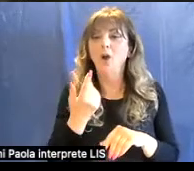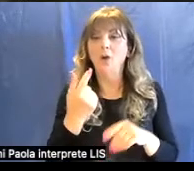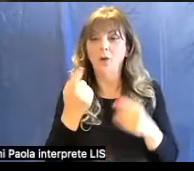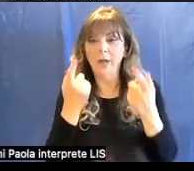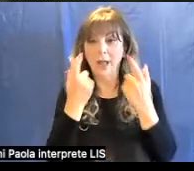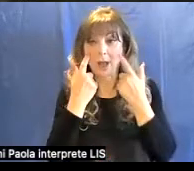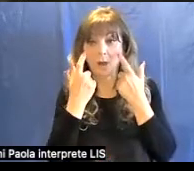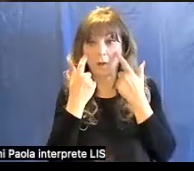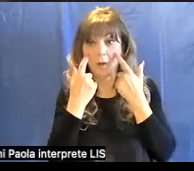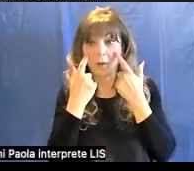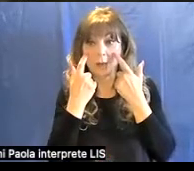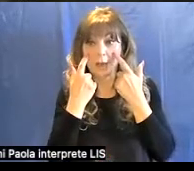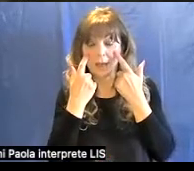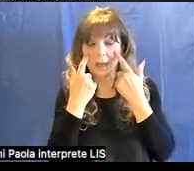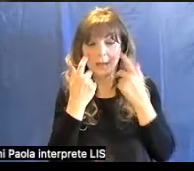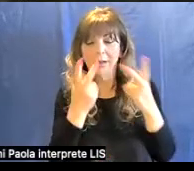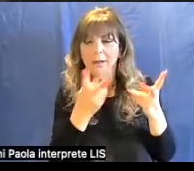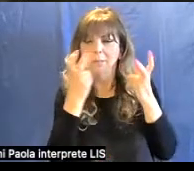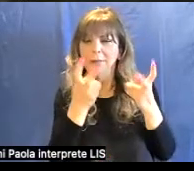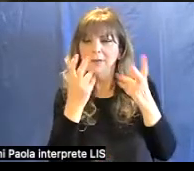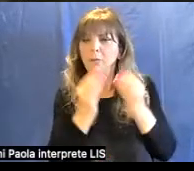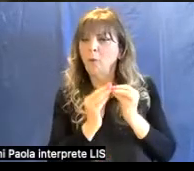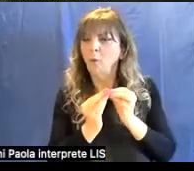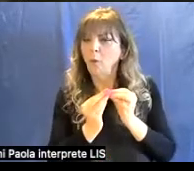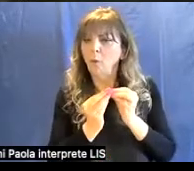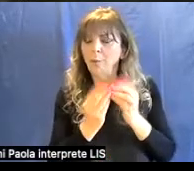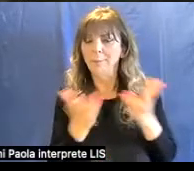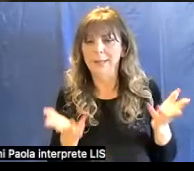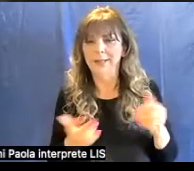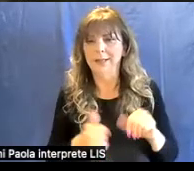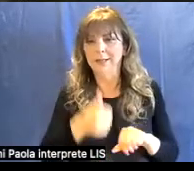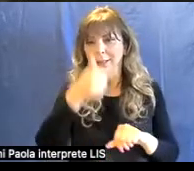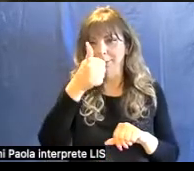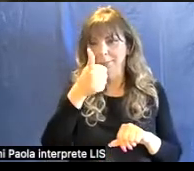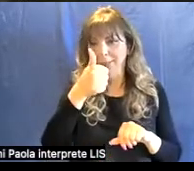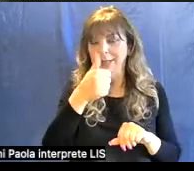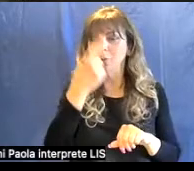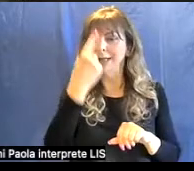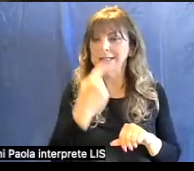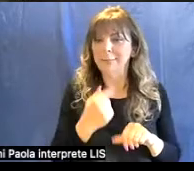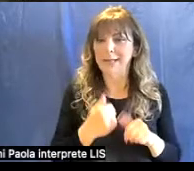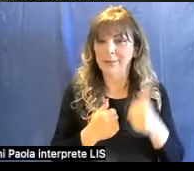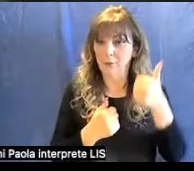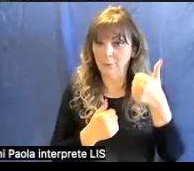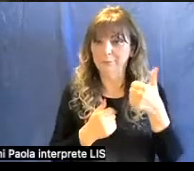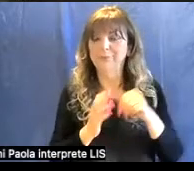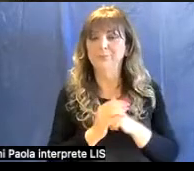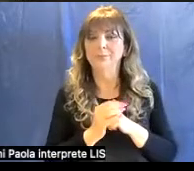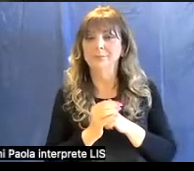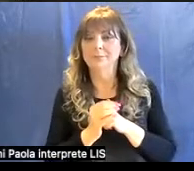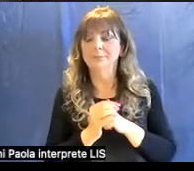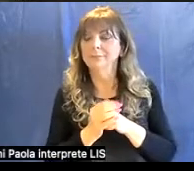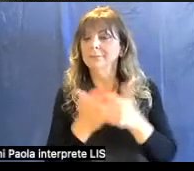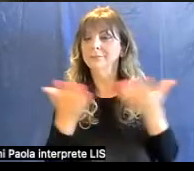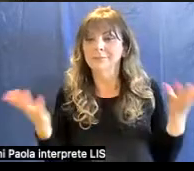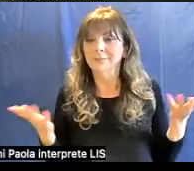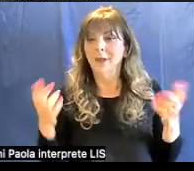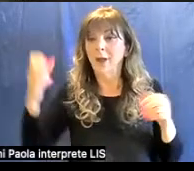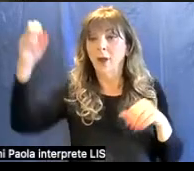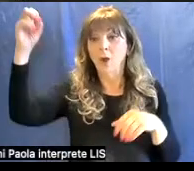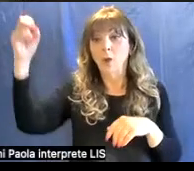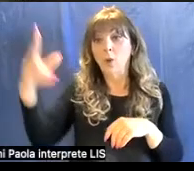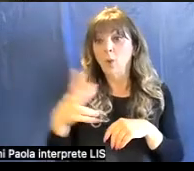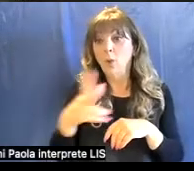da parte dei nostri occhi. Allora, esaminiamo il primo aspetto. Allora, che cos'è la luce?